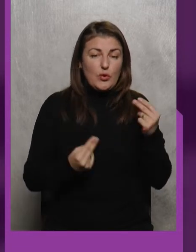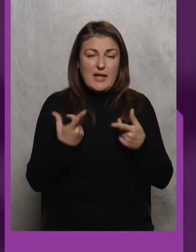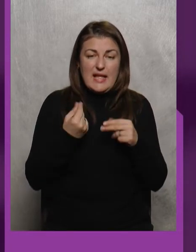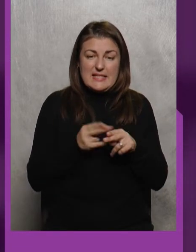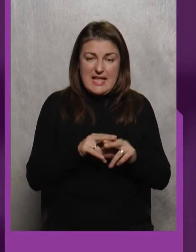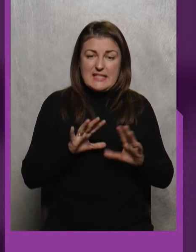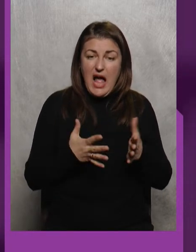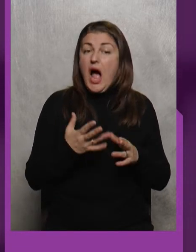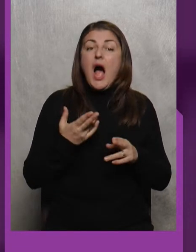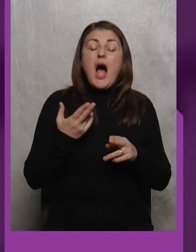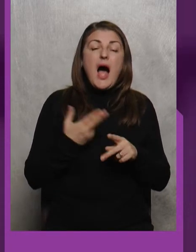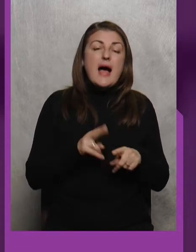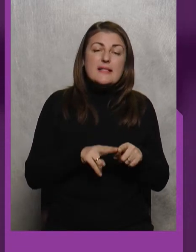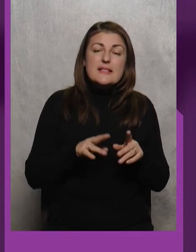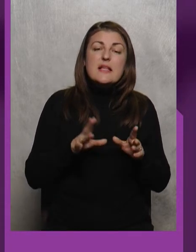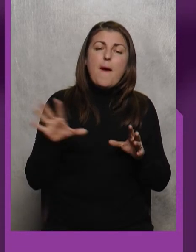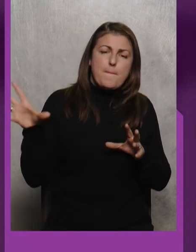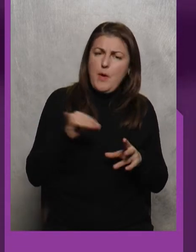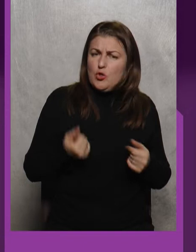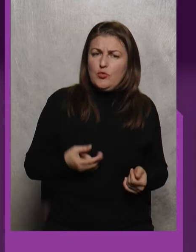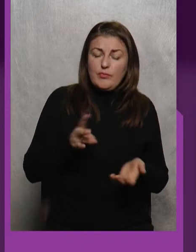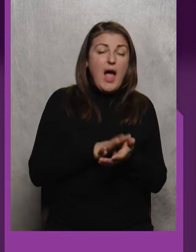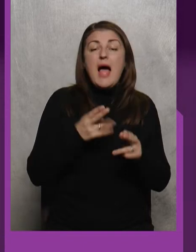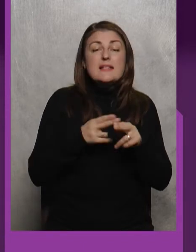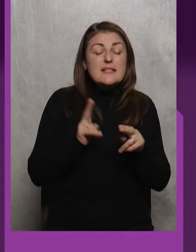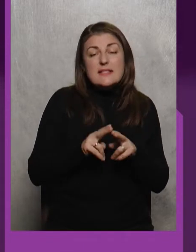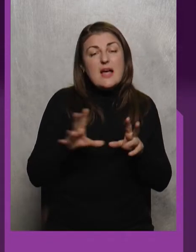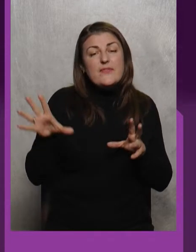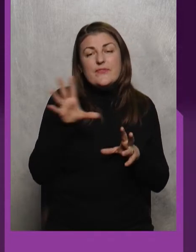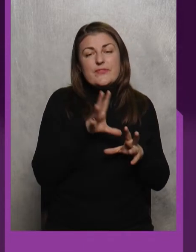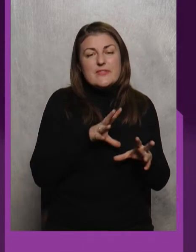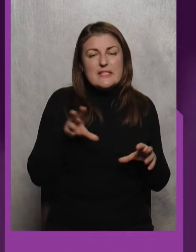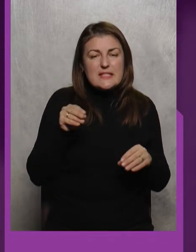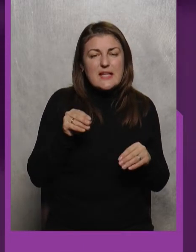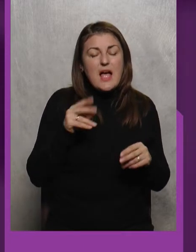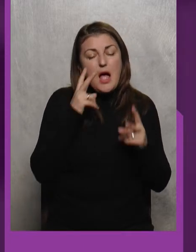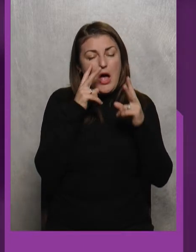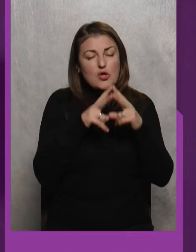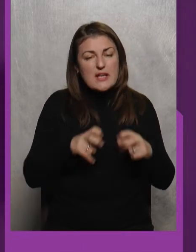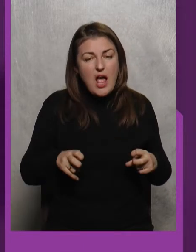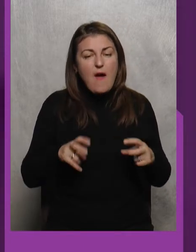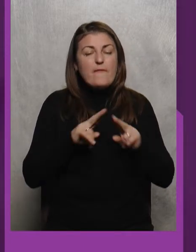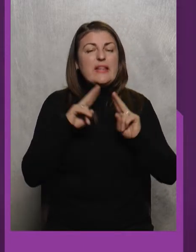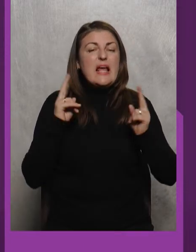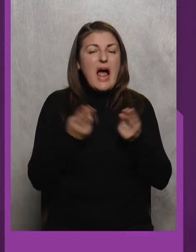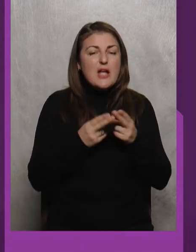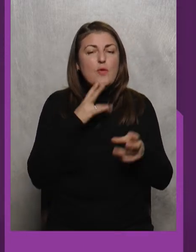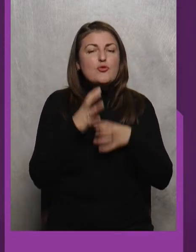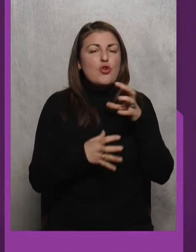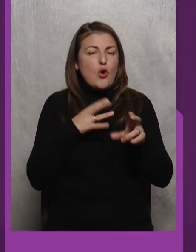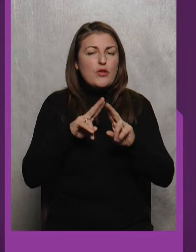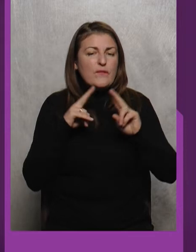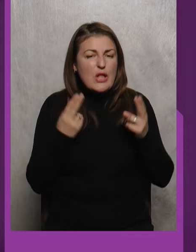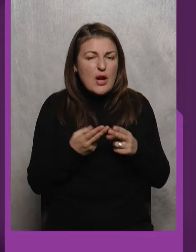це сталося, але ж по життєві? Це розглядається федерацією, міжнародною